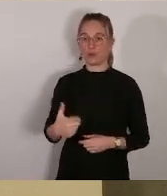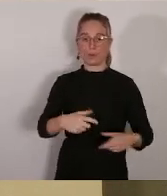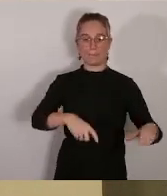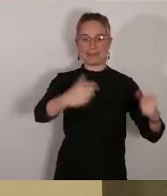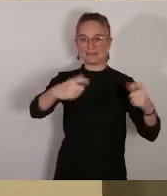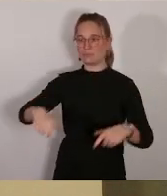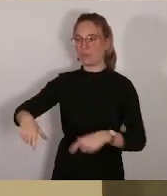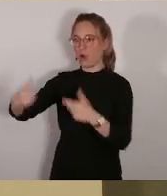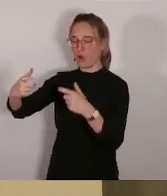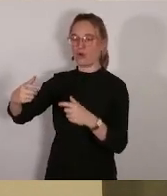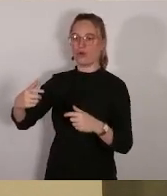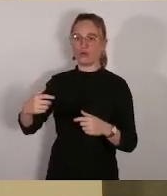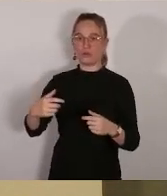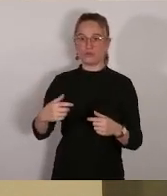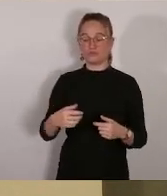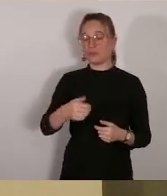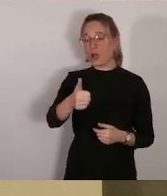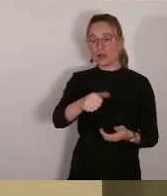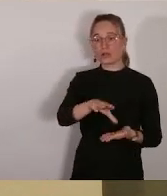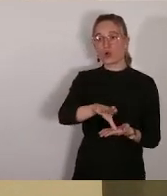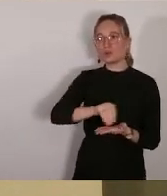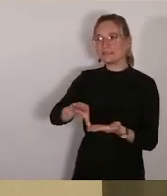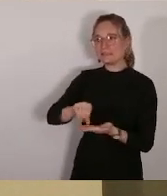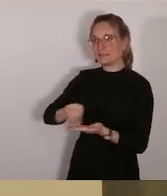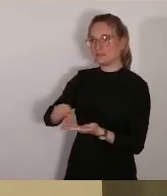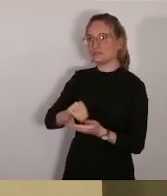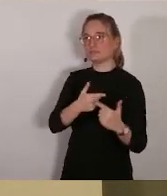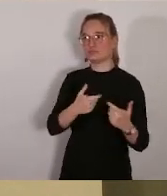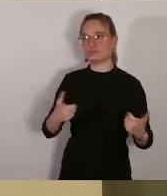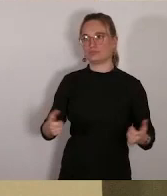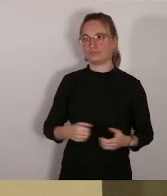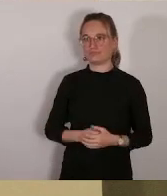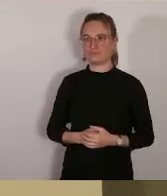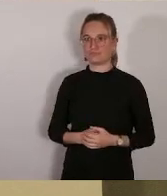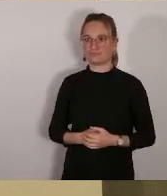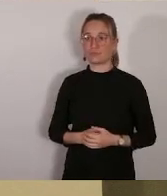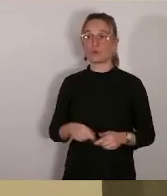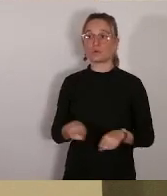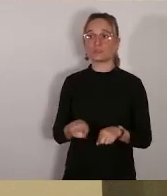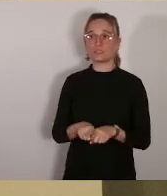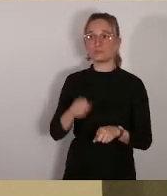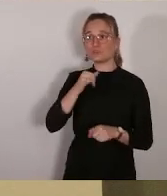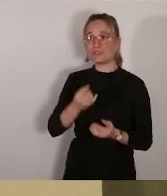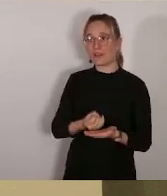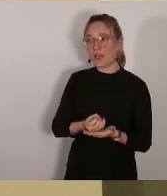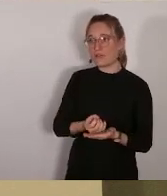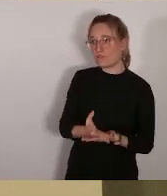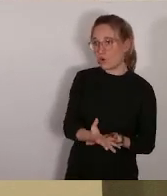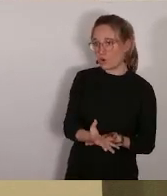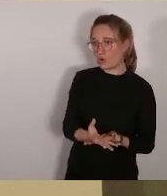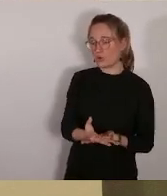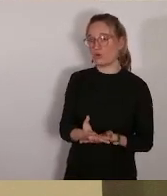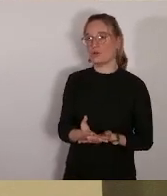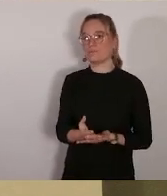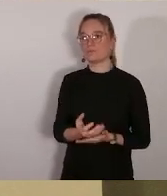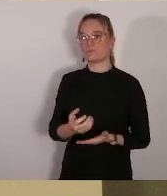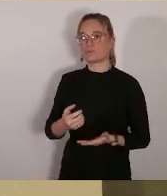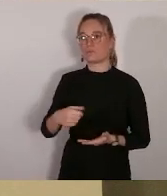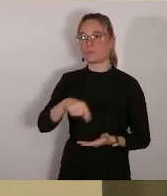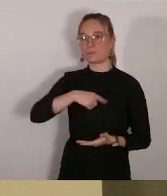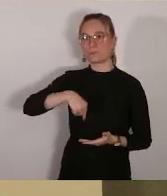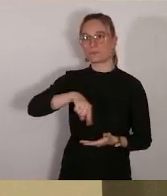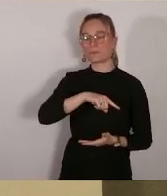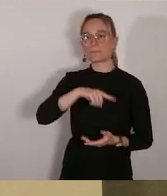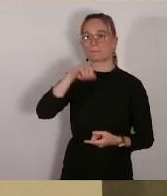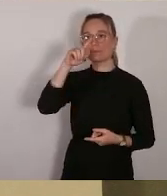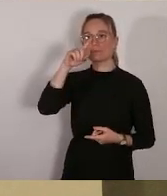deux services de restauration. Petite info en plus publique on a aussi commencé pour la vague numéro 2 la concertation